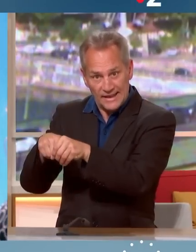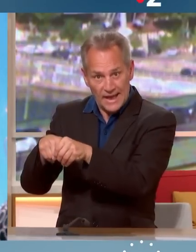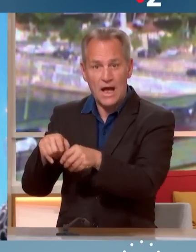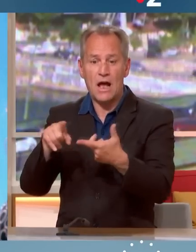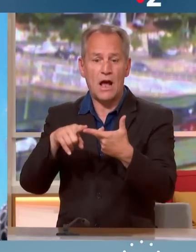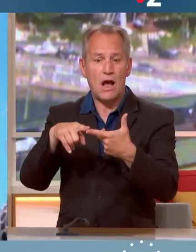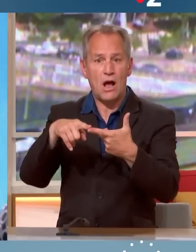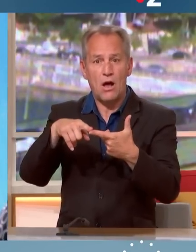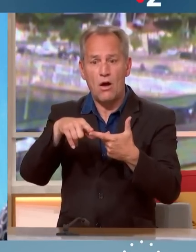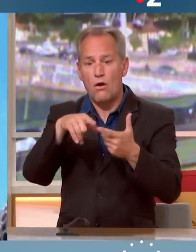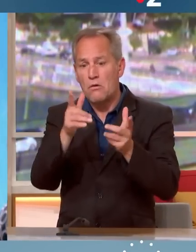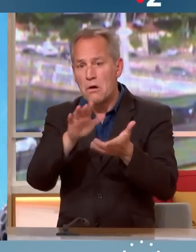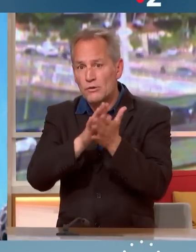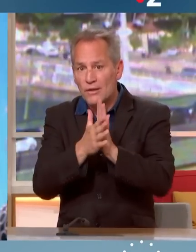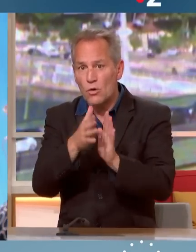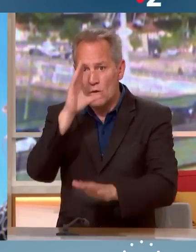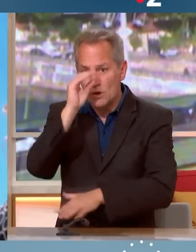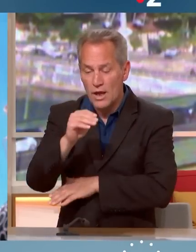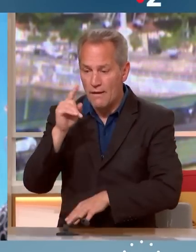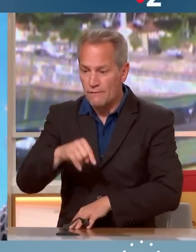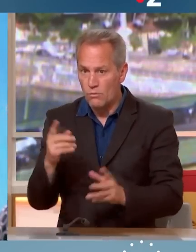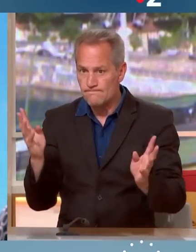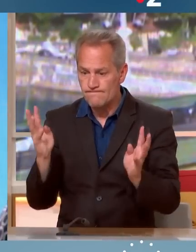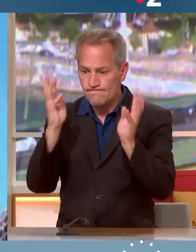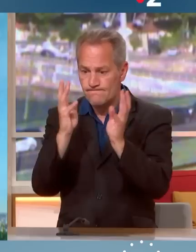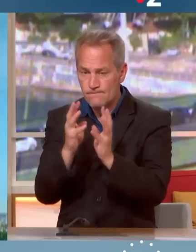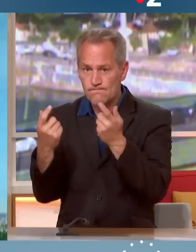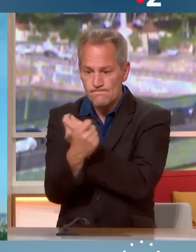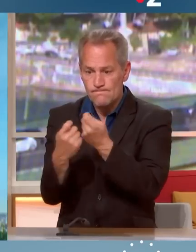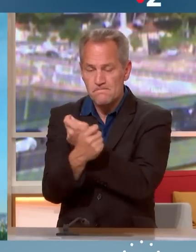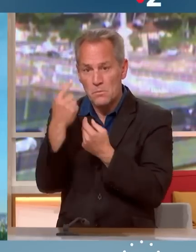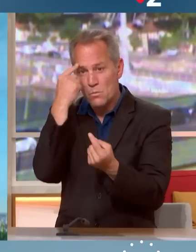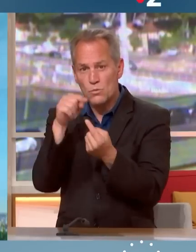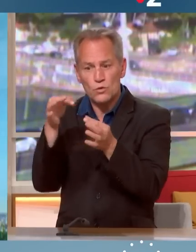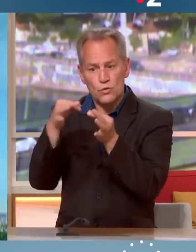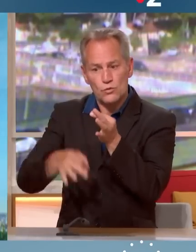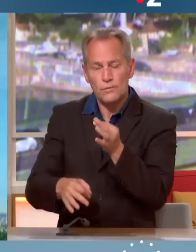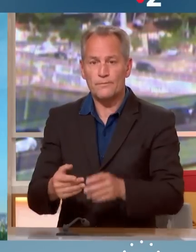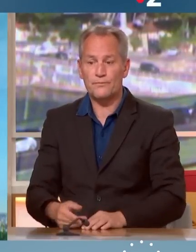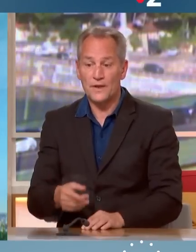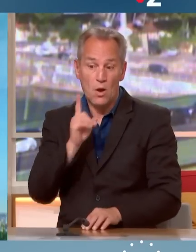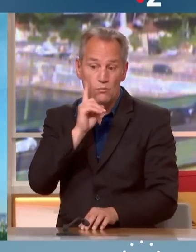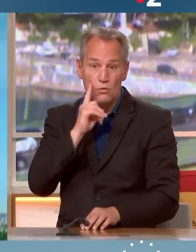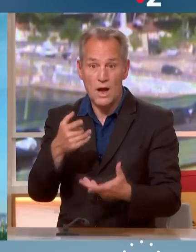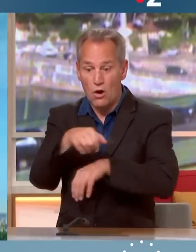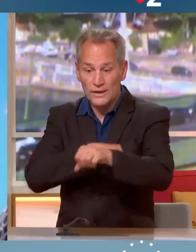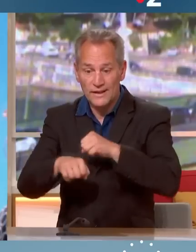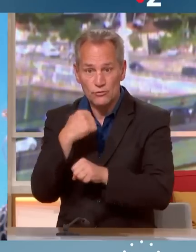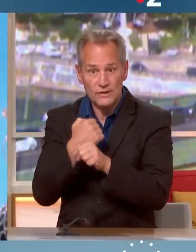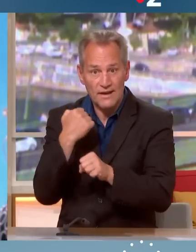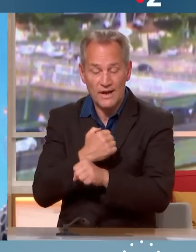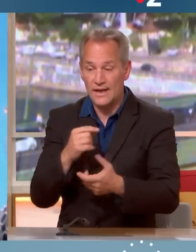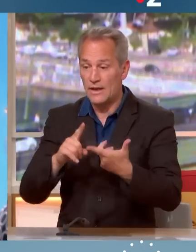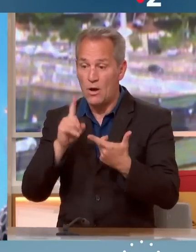professionnelles se parlent pour trouver des solutions. Pourquoi est qu'il faut concerter sur un sujet comme celui-ci ? Parce que c'est de l'organisation du travail, parce que c'est de l